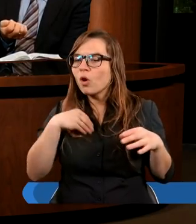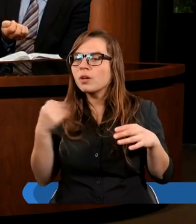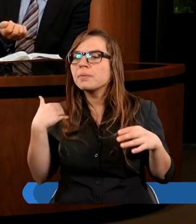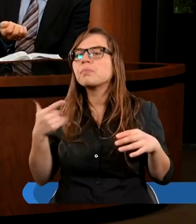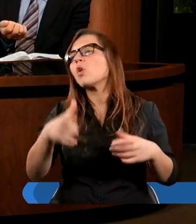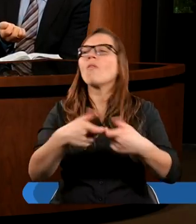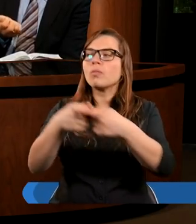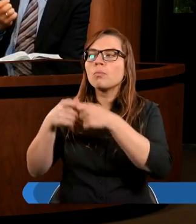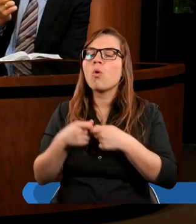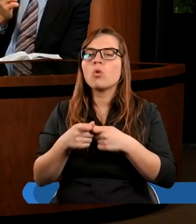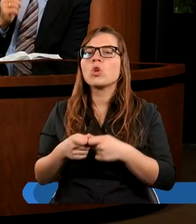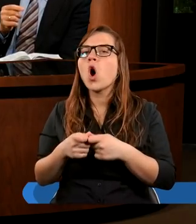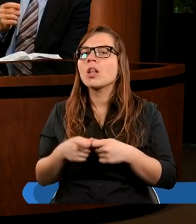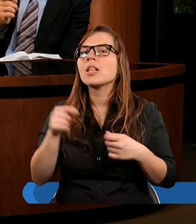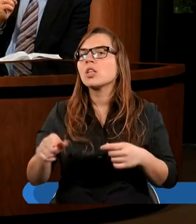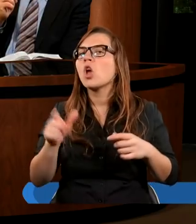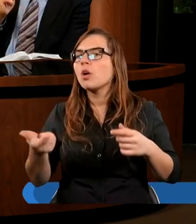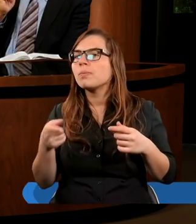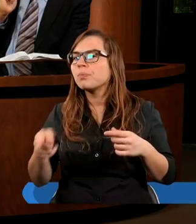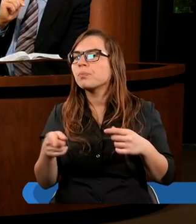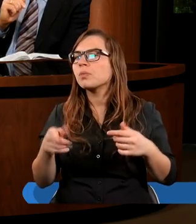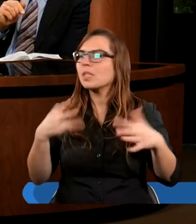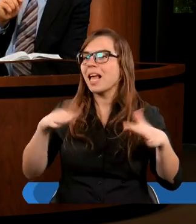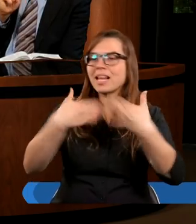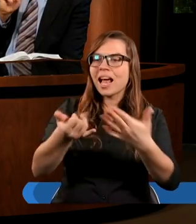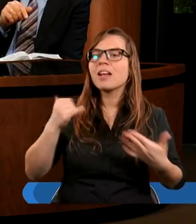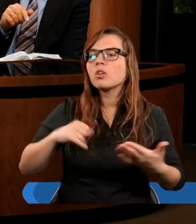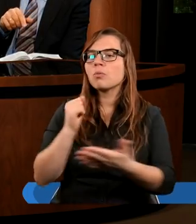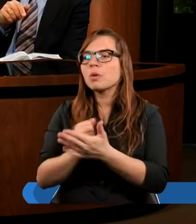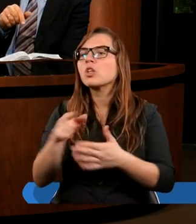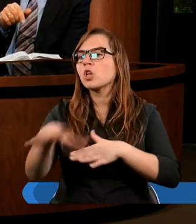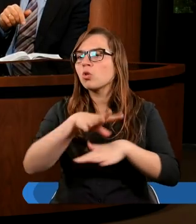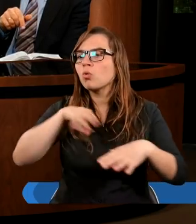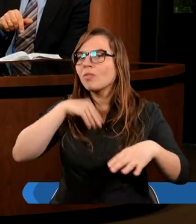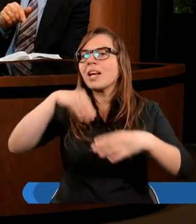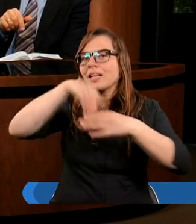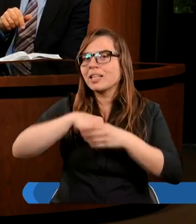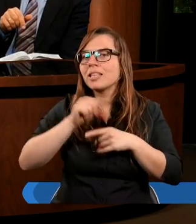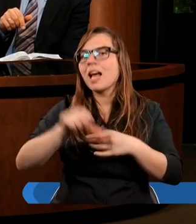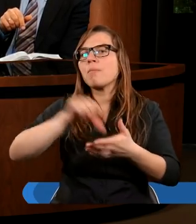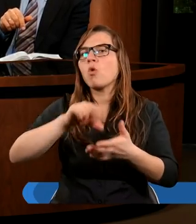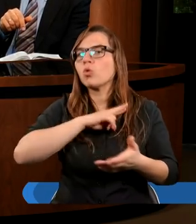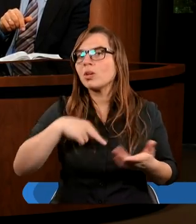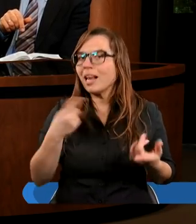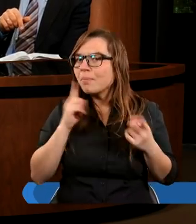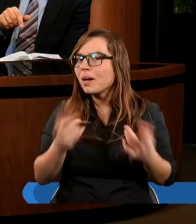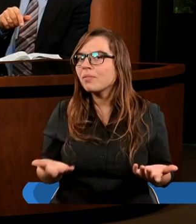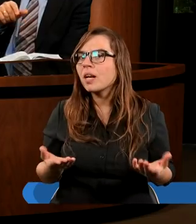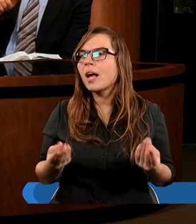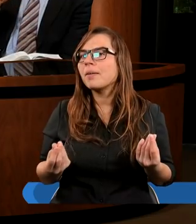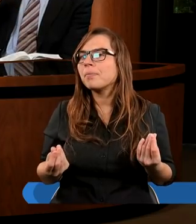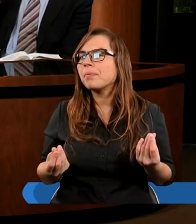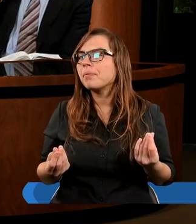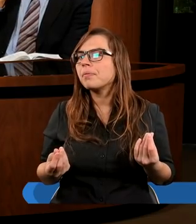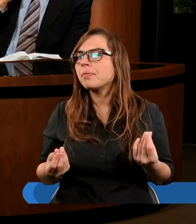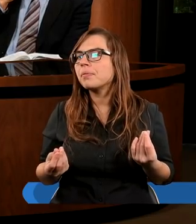tą wspólnotę, mianowicie to, że nie zdajemy sobie sprawy, że rzeczywiście Duch Święty jest pośród nas i jest w nas. Prawda? I kiedy